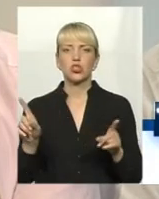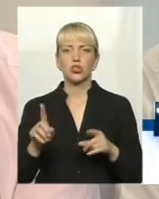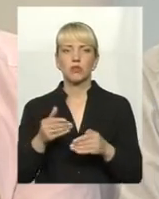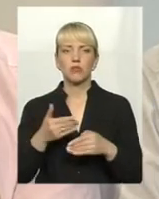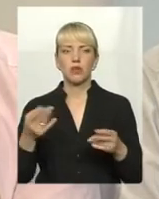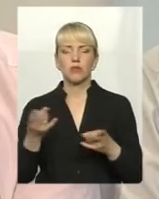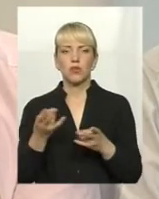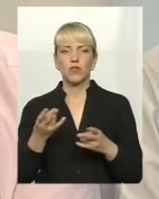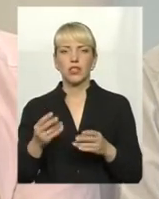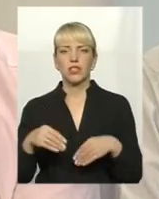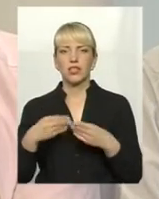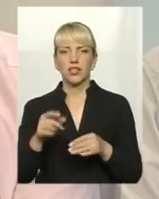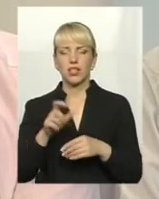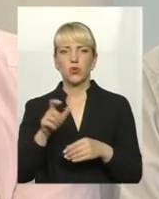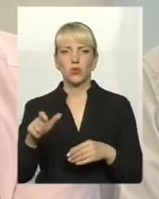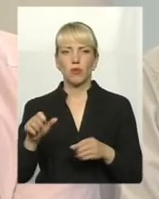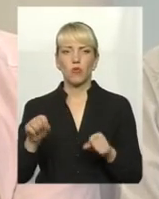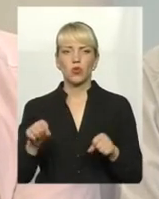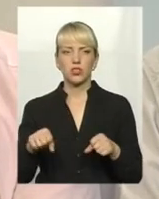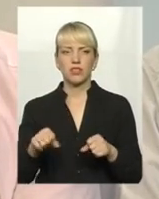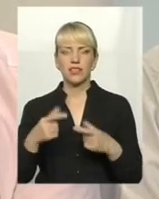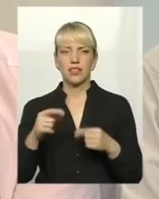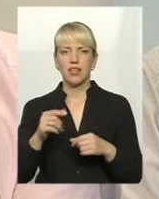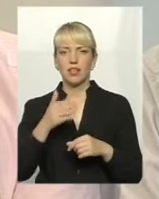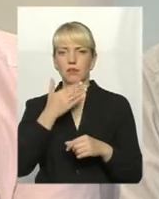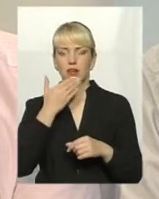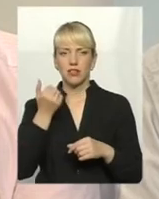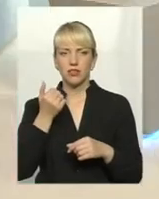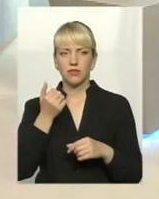людям дати можливість, де вони мають,